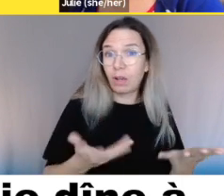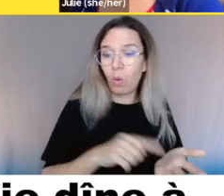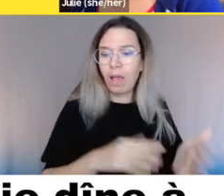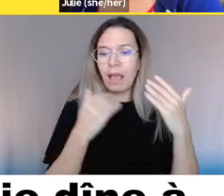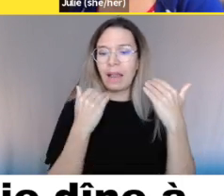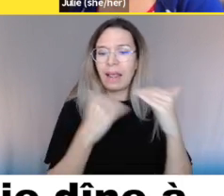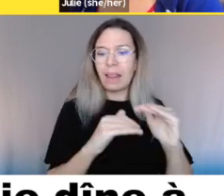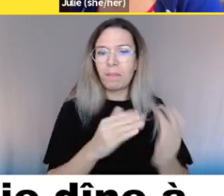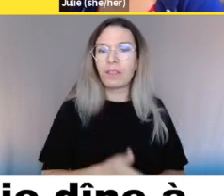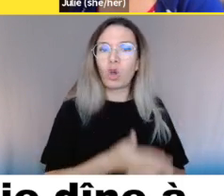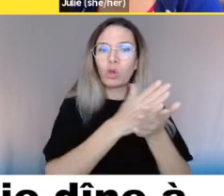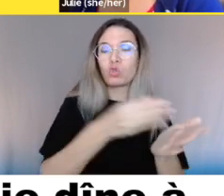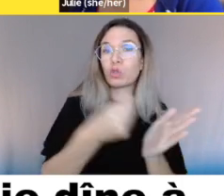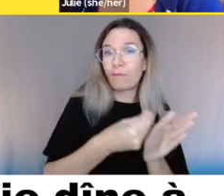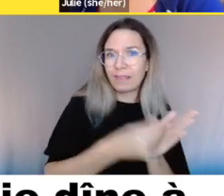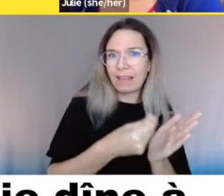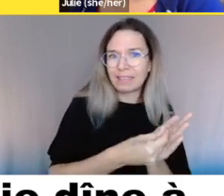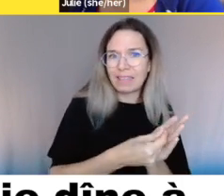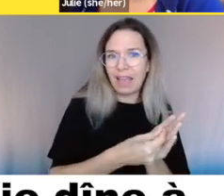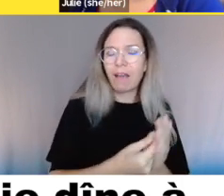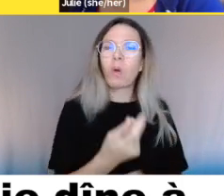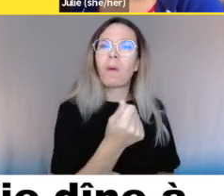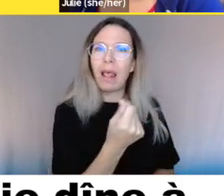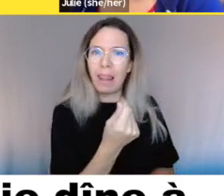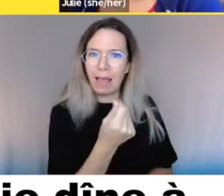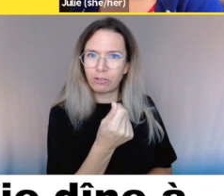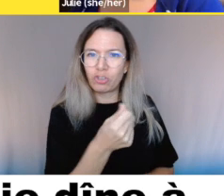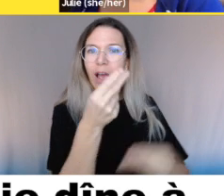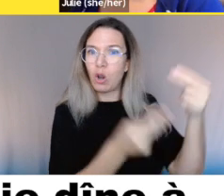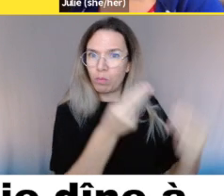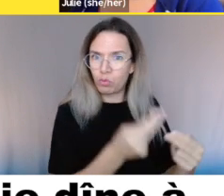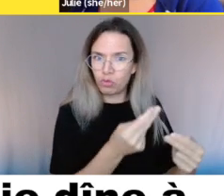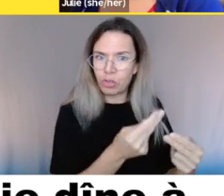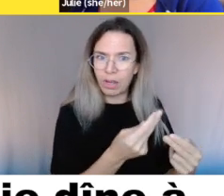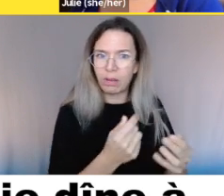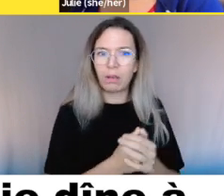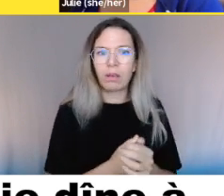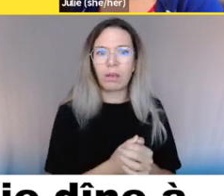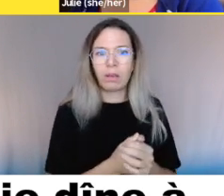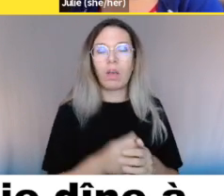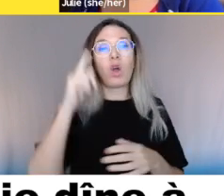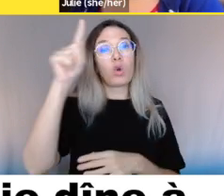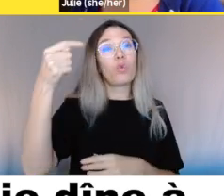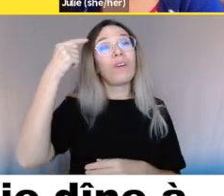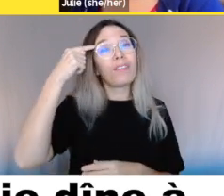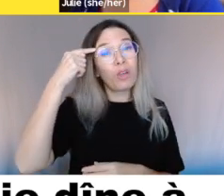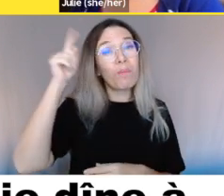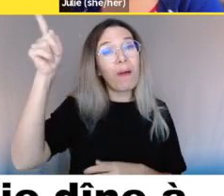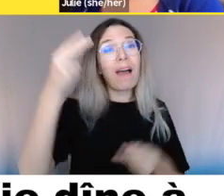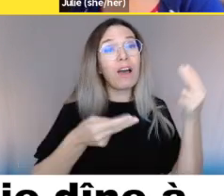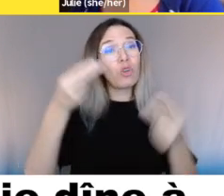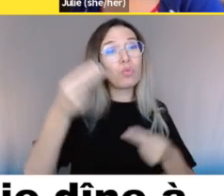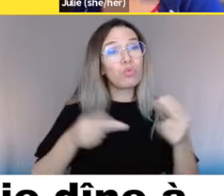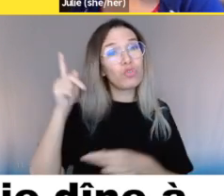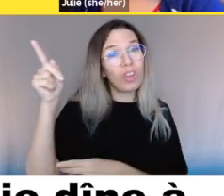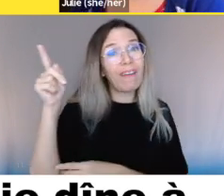excessive dépend des facteurs pertinents sur le plan des circonstances et des mesures législatives qui régissent